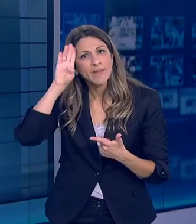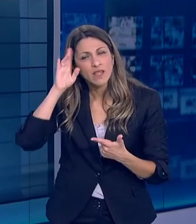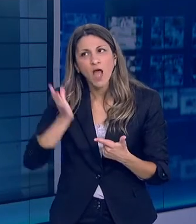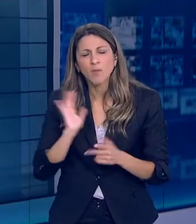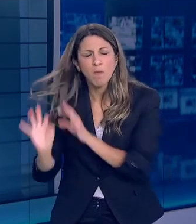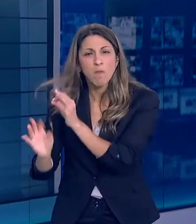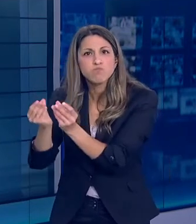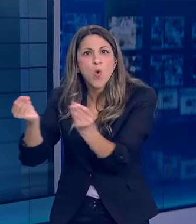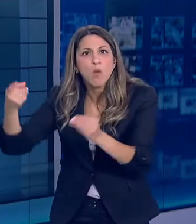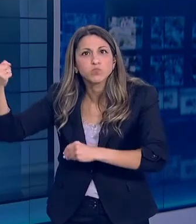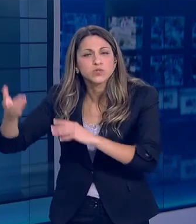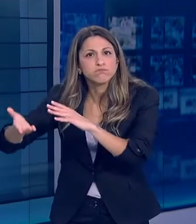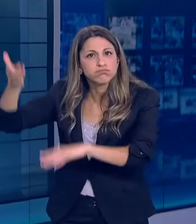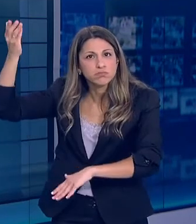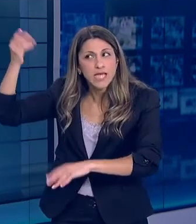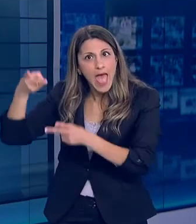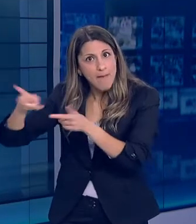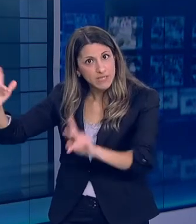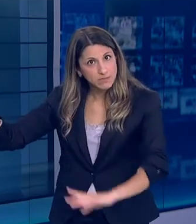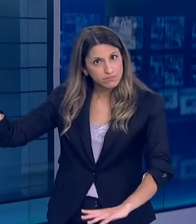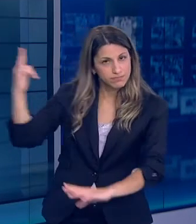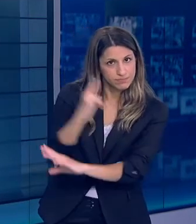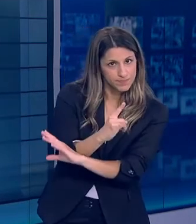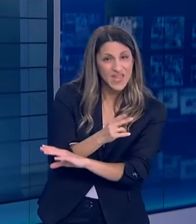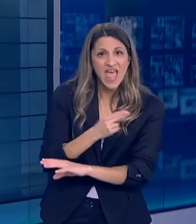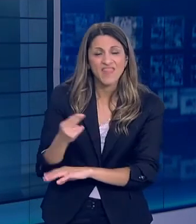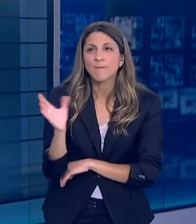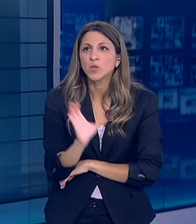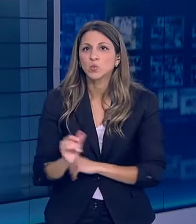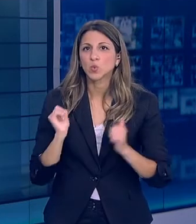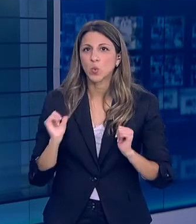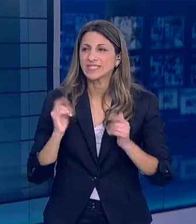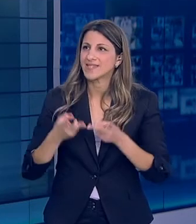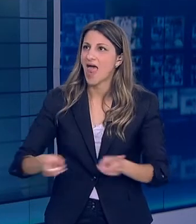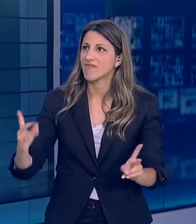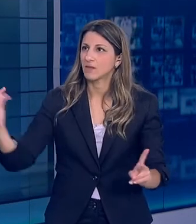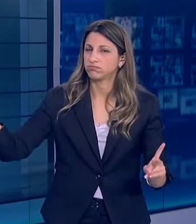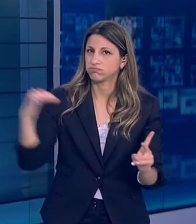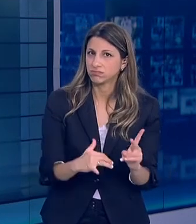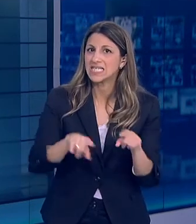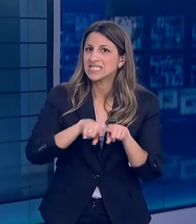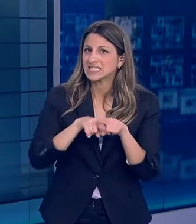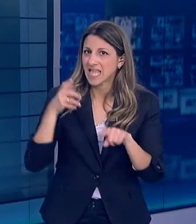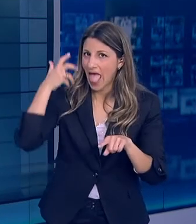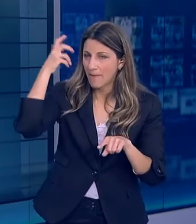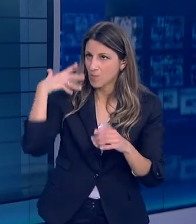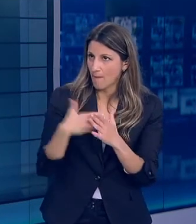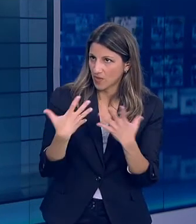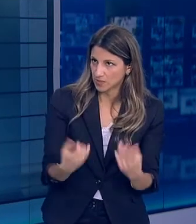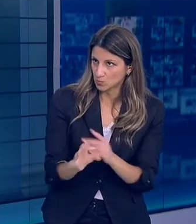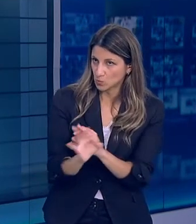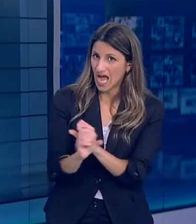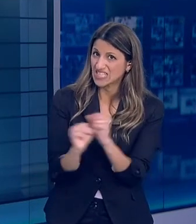Αμερικής Τελικά το άνοιγμα στον εξωτερικό τουρισμό Έχει επιστημονικό αίρισμα Ή είναι μόνο οικονομικοί λόγοι Ναι